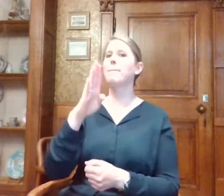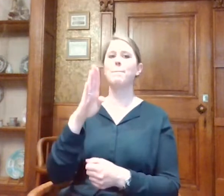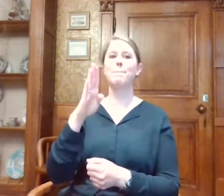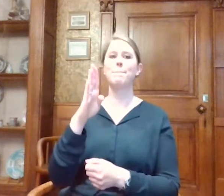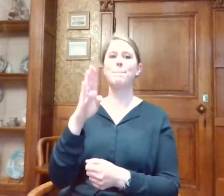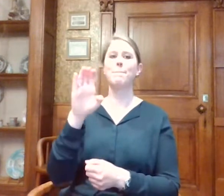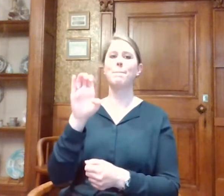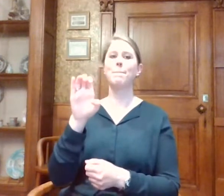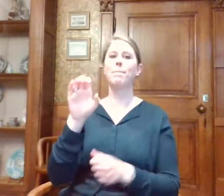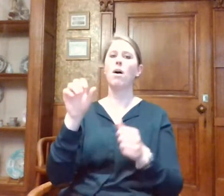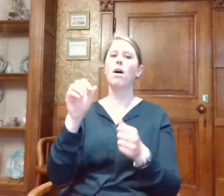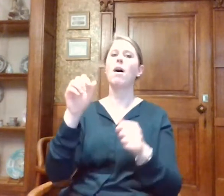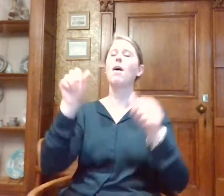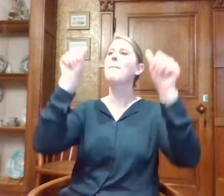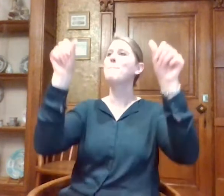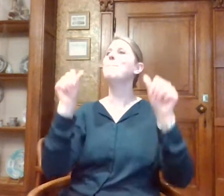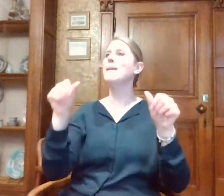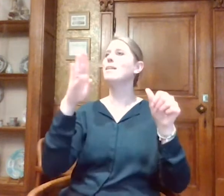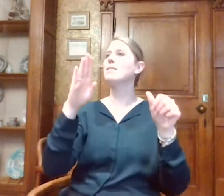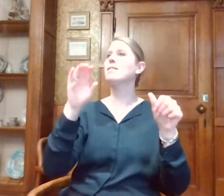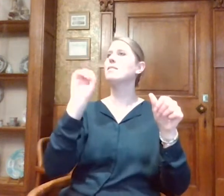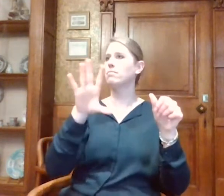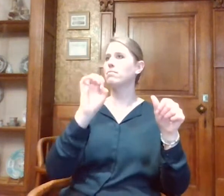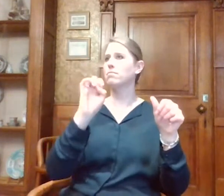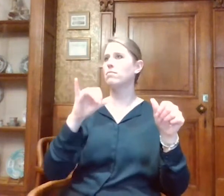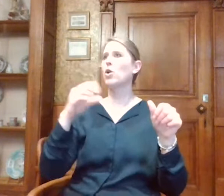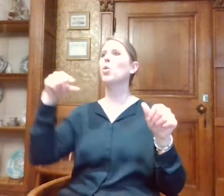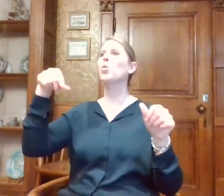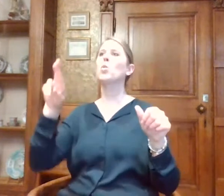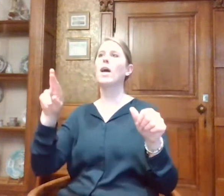evengoed werken met QR-codes. Dus dan is er die kost van 40 euro niet.